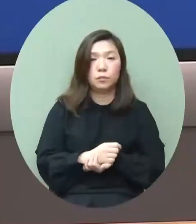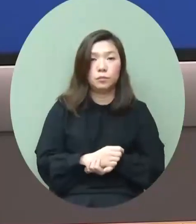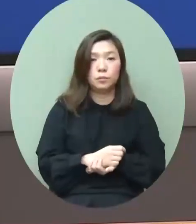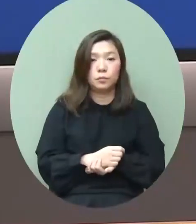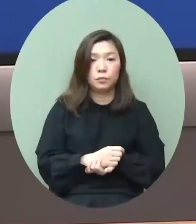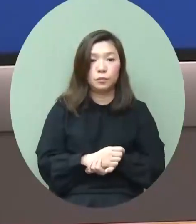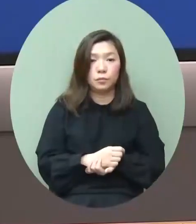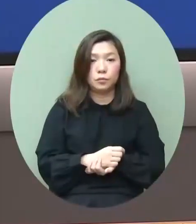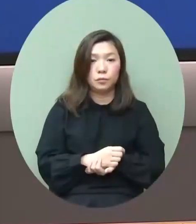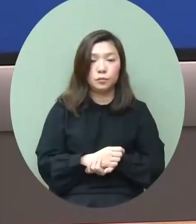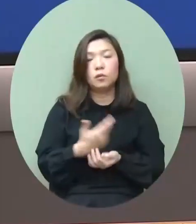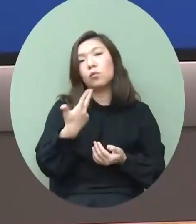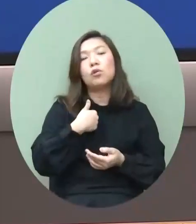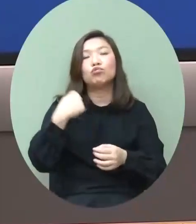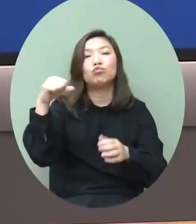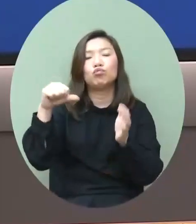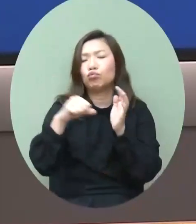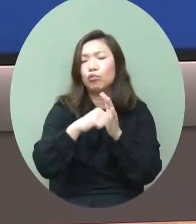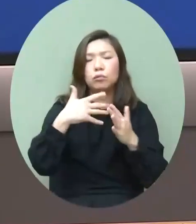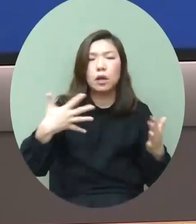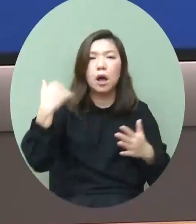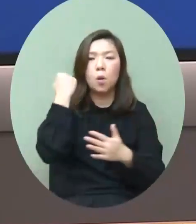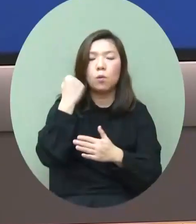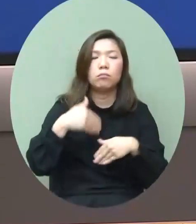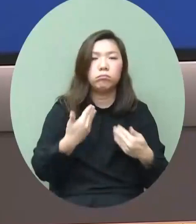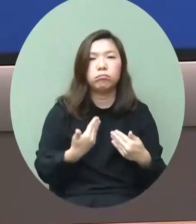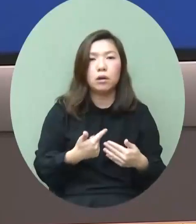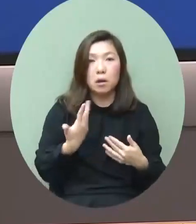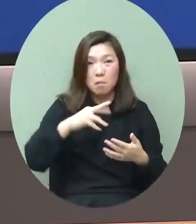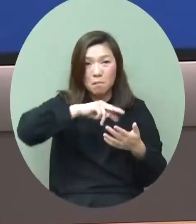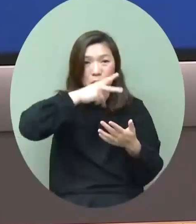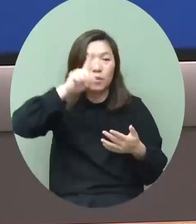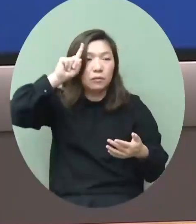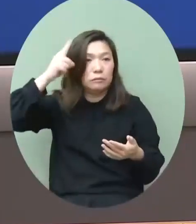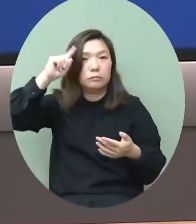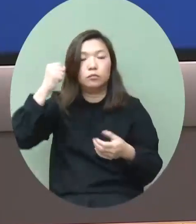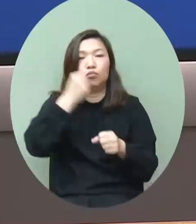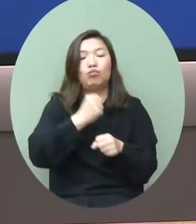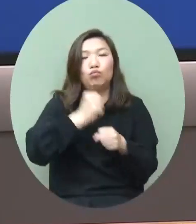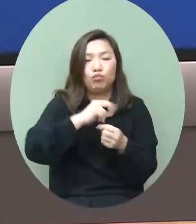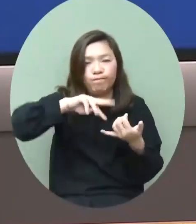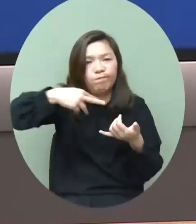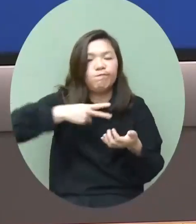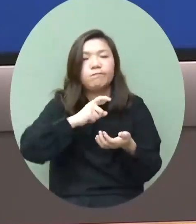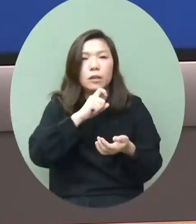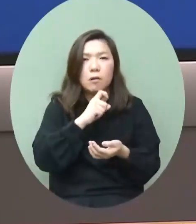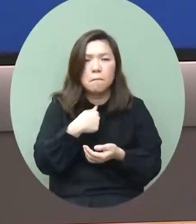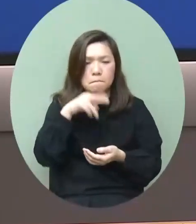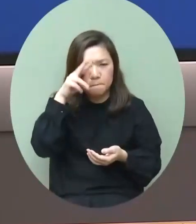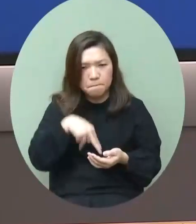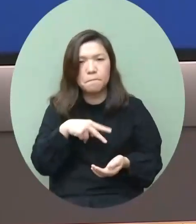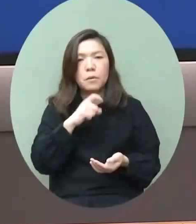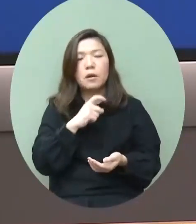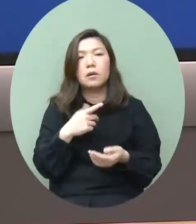所以已經盡了最大的努力可否改善我們每天都檢視我們的工作從而可以改善